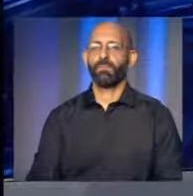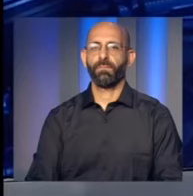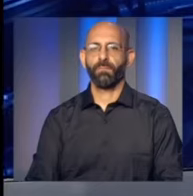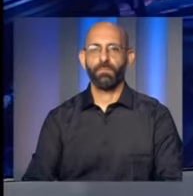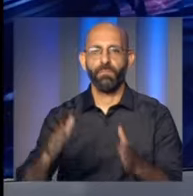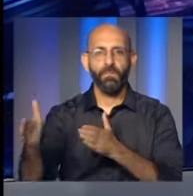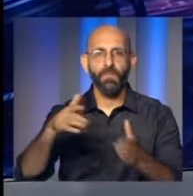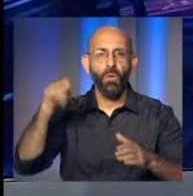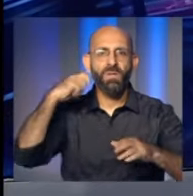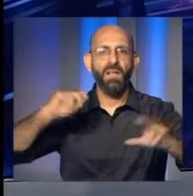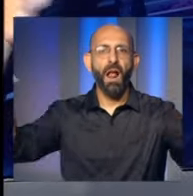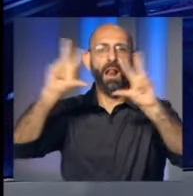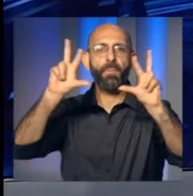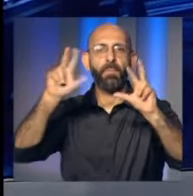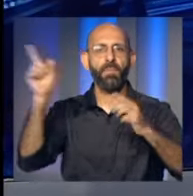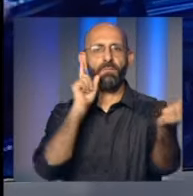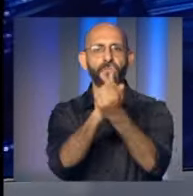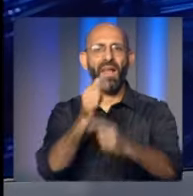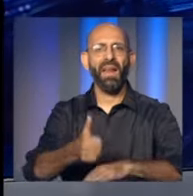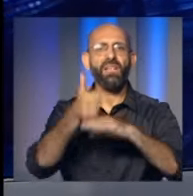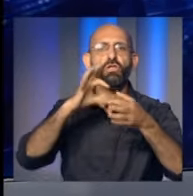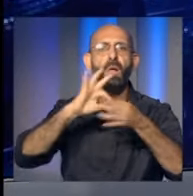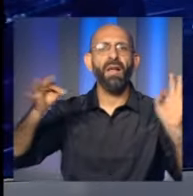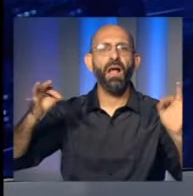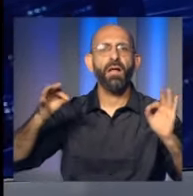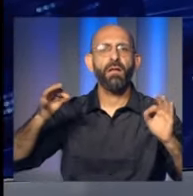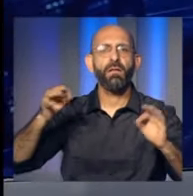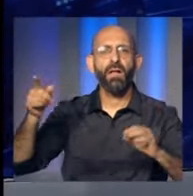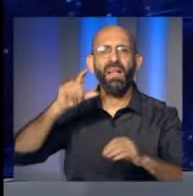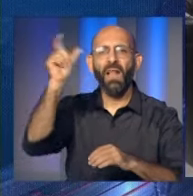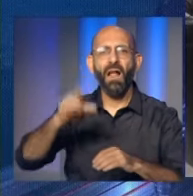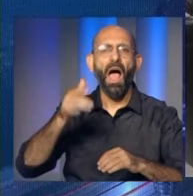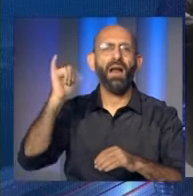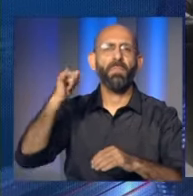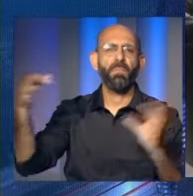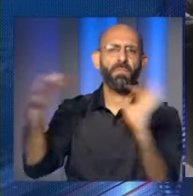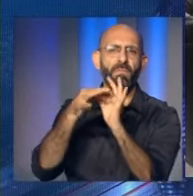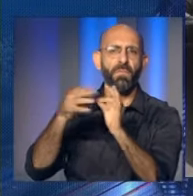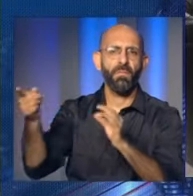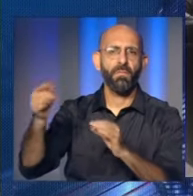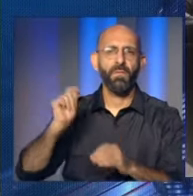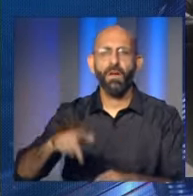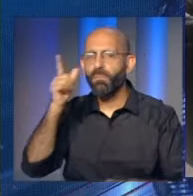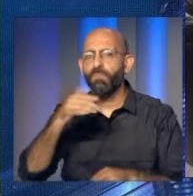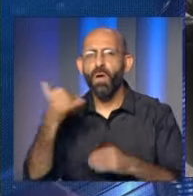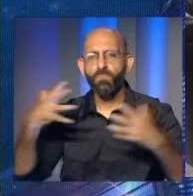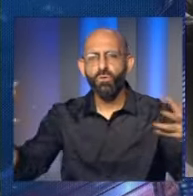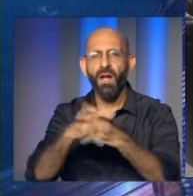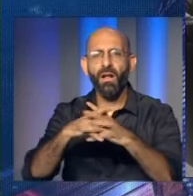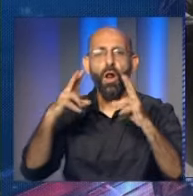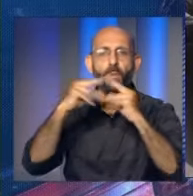وزير الإعلان دكتور زياد مكاري عرض في مكتبه في الوزارة مع رئيس جمعية الصداقة الإيطالية العربية